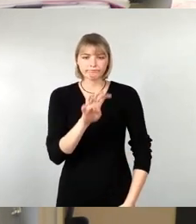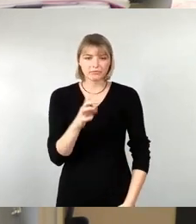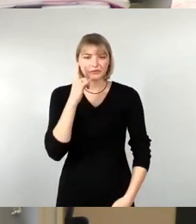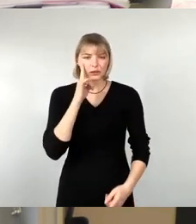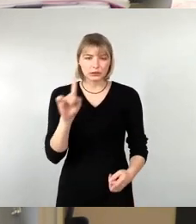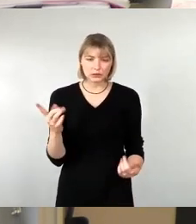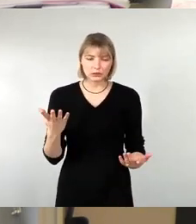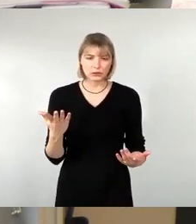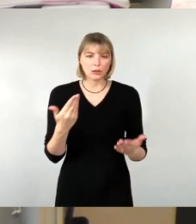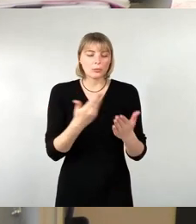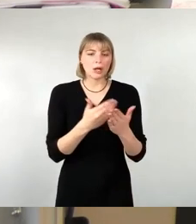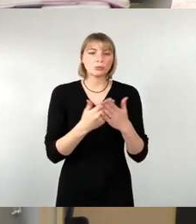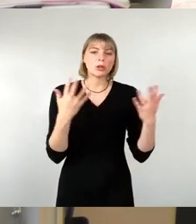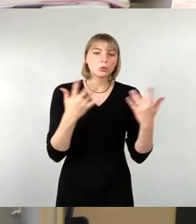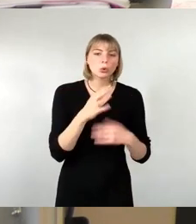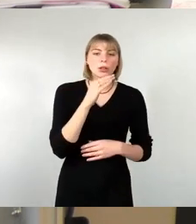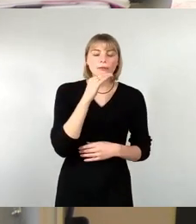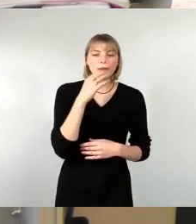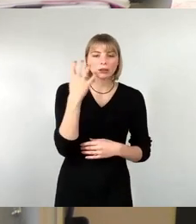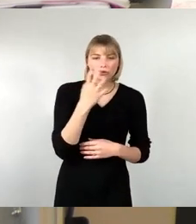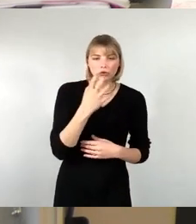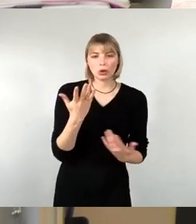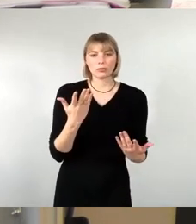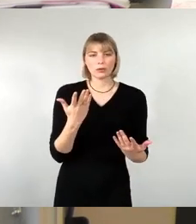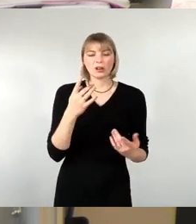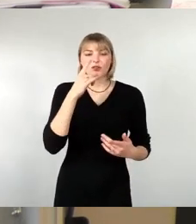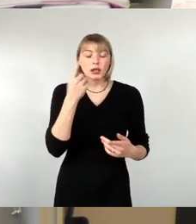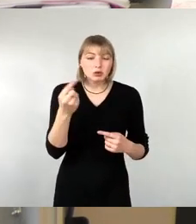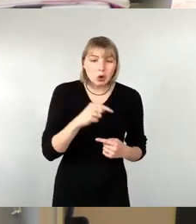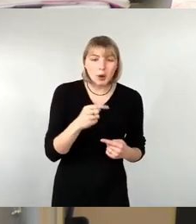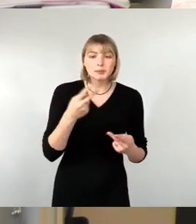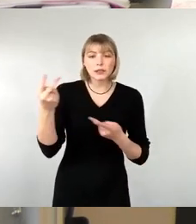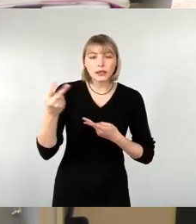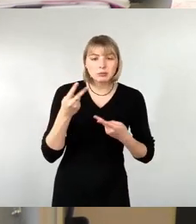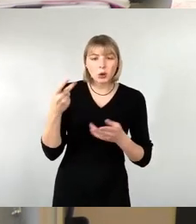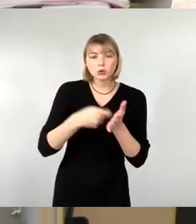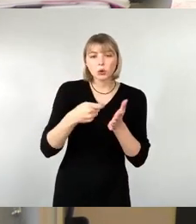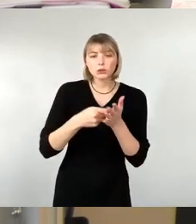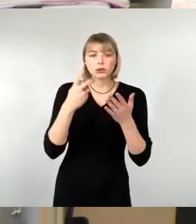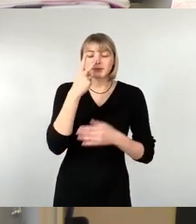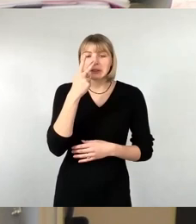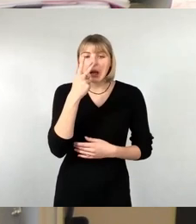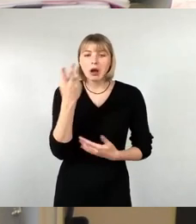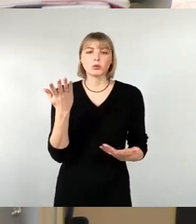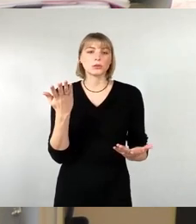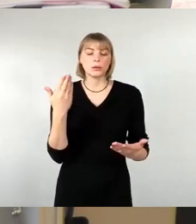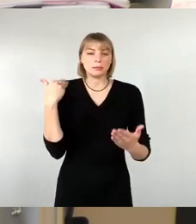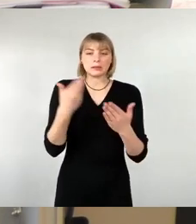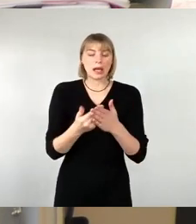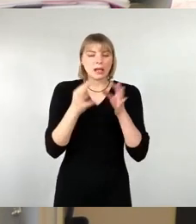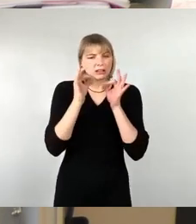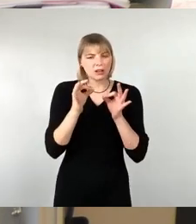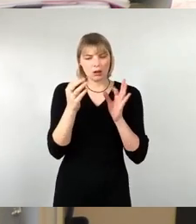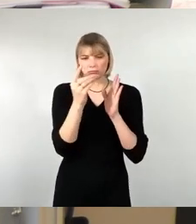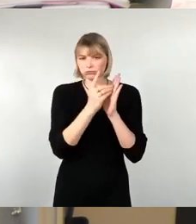grüner Wasserstoff. Wann er kommt, wie der Transport ist, was er kostet dieser, dazu gibt es bis jetzt keine genauen Antworten.